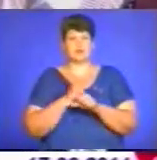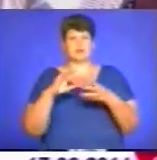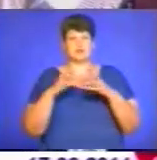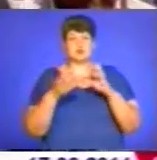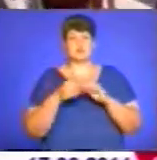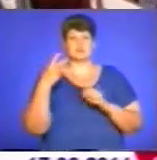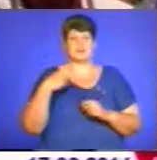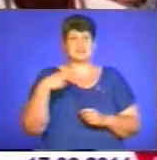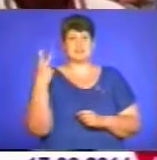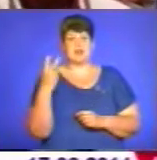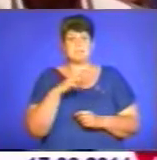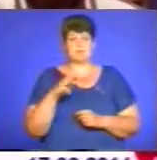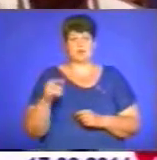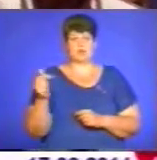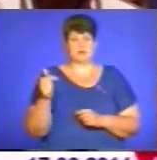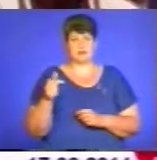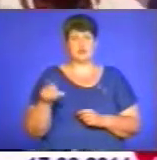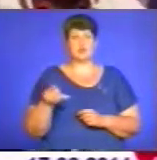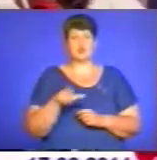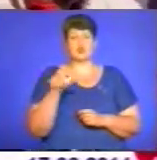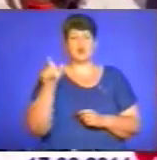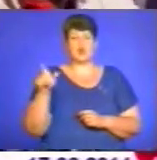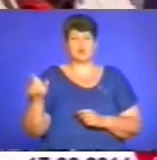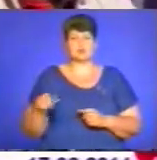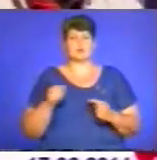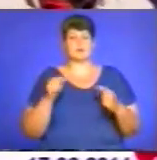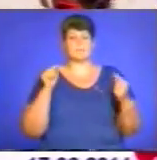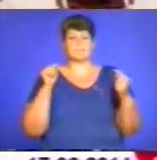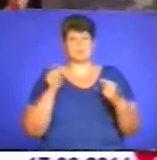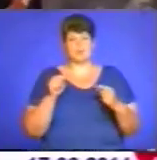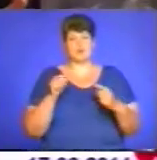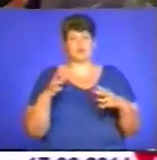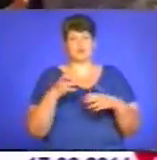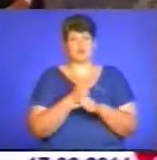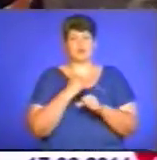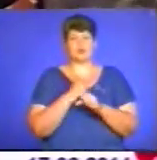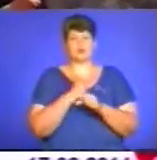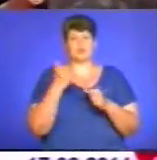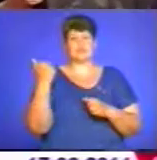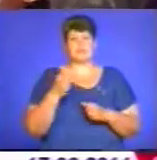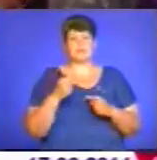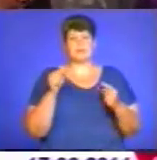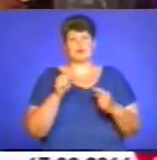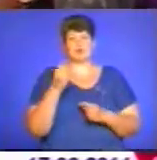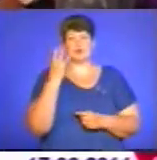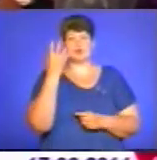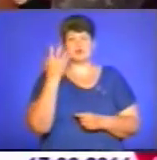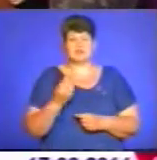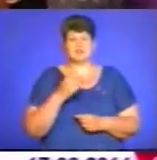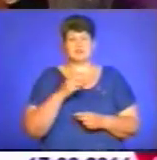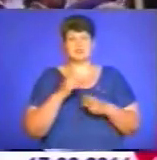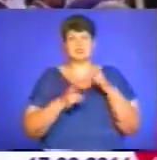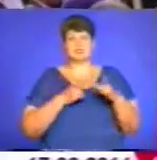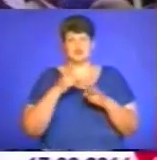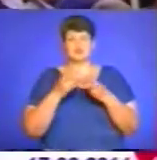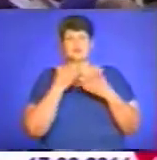22 мільйони гривень. Дорожники протестують і проти скорочення робочого тижня до трьох днів. Вони скаржаться, що нічим